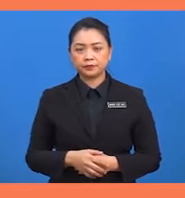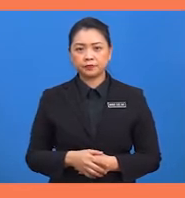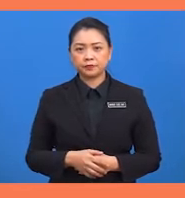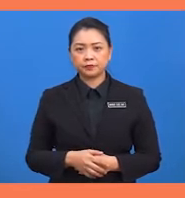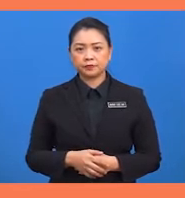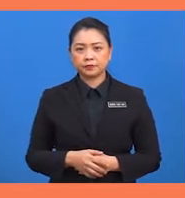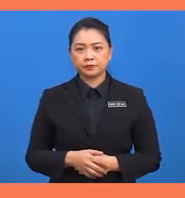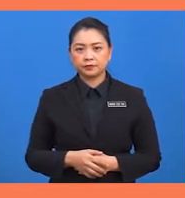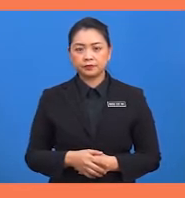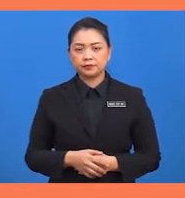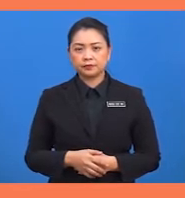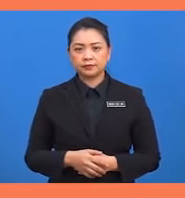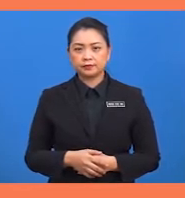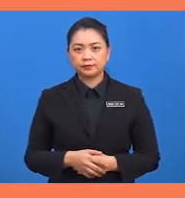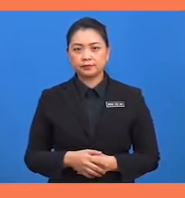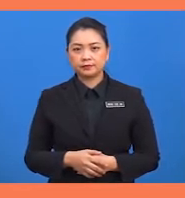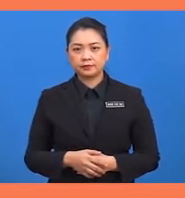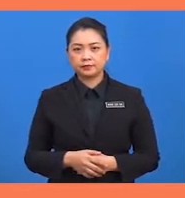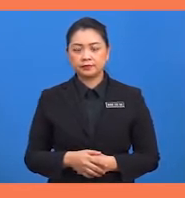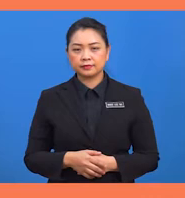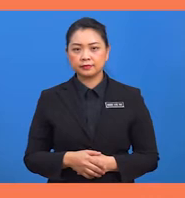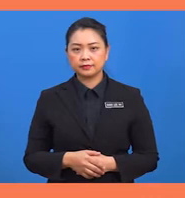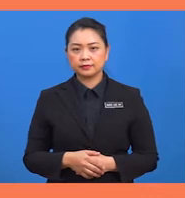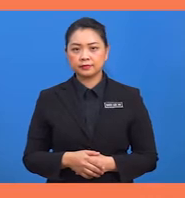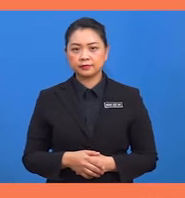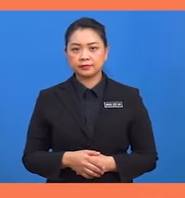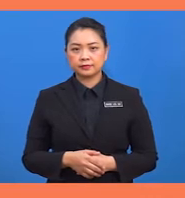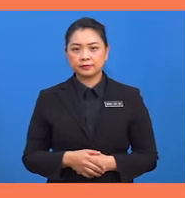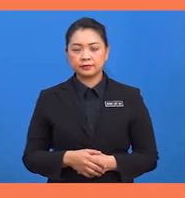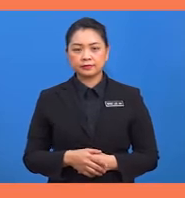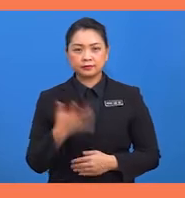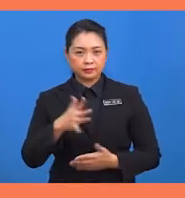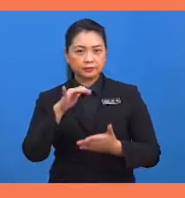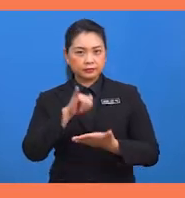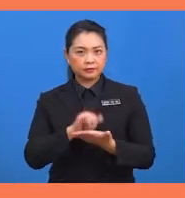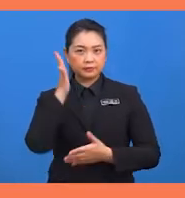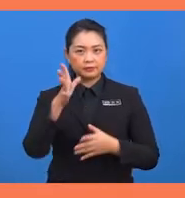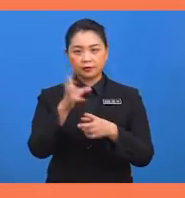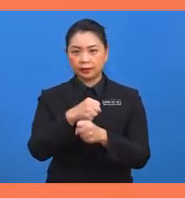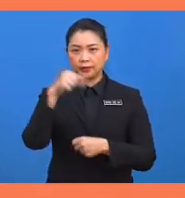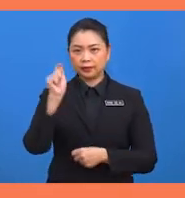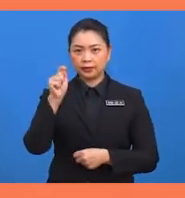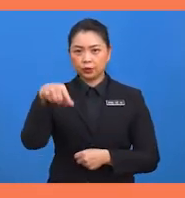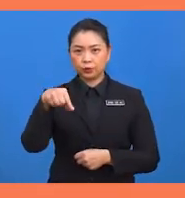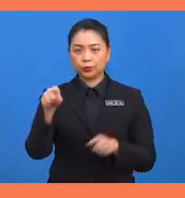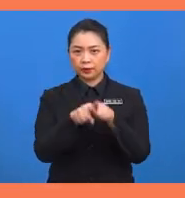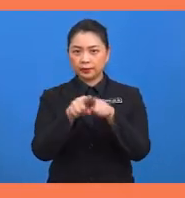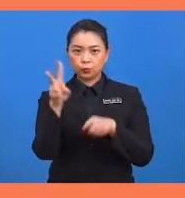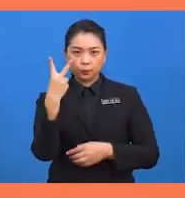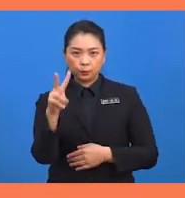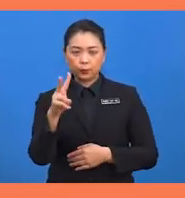lakukan operasi arimatic. TQ sama dengan 12 sentimeter.